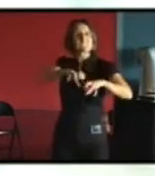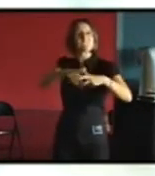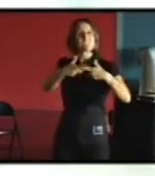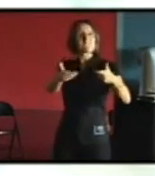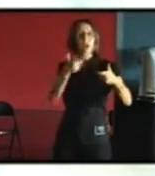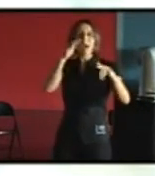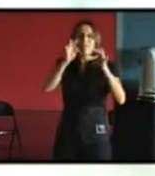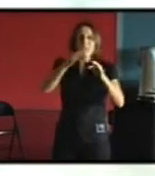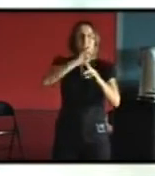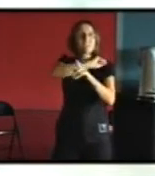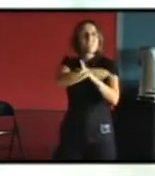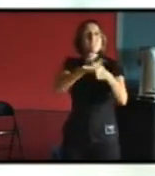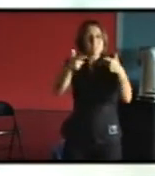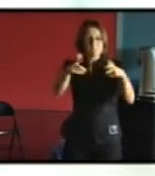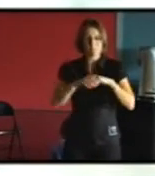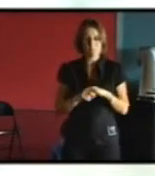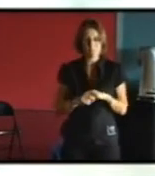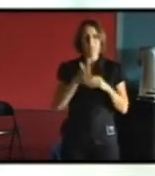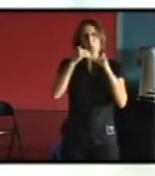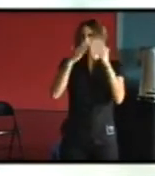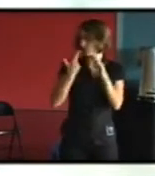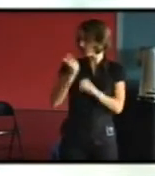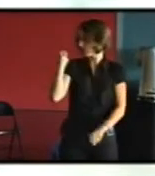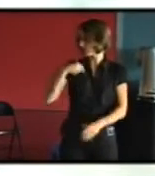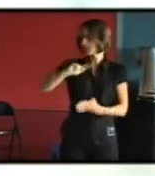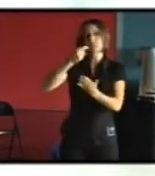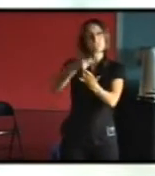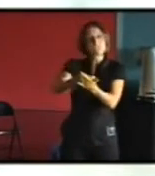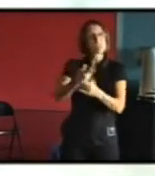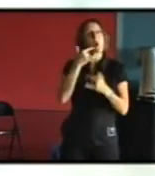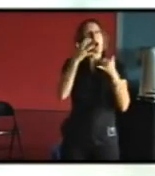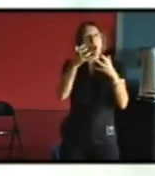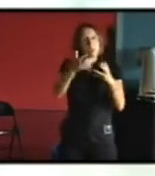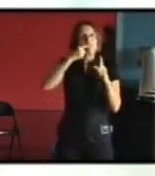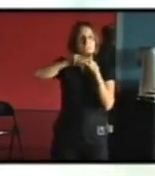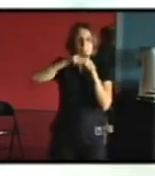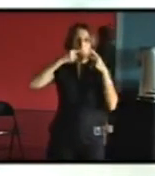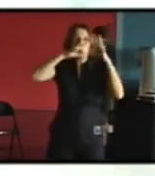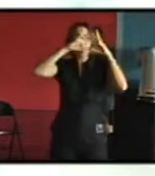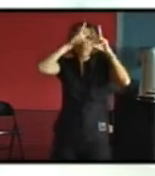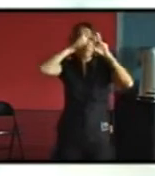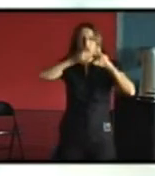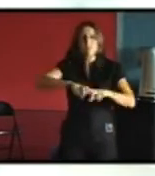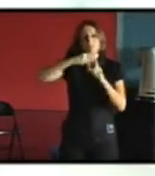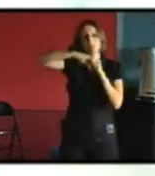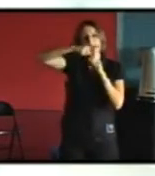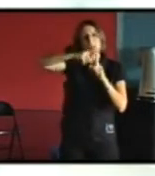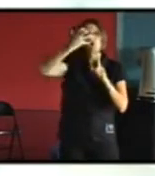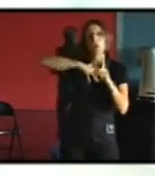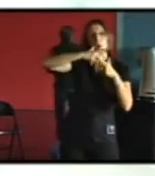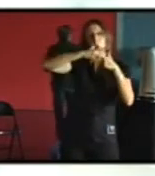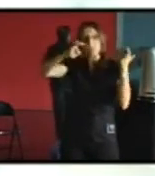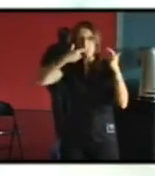et cette maison que j'ai acheté il a deux ans j'ai fait faire une étude thermique non pas un diagnostic mais une étude complète sur le